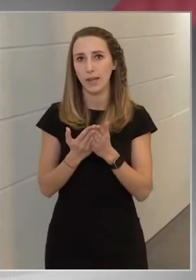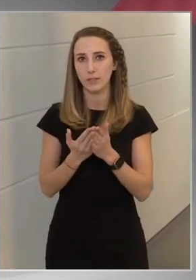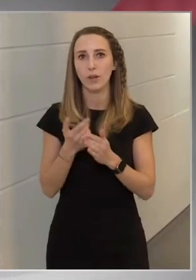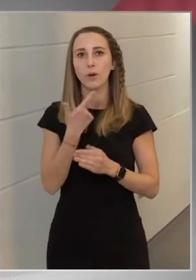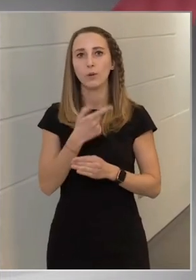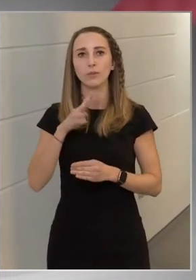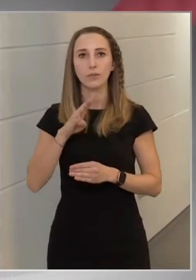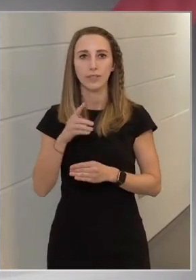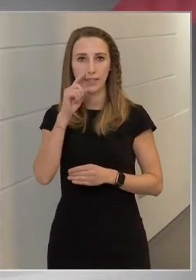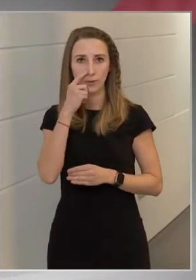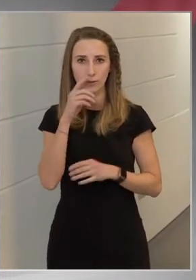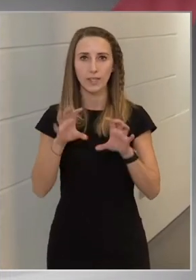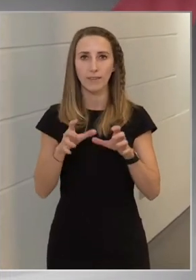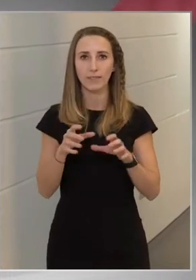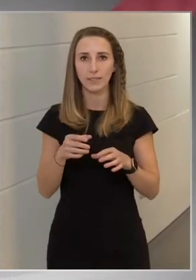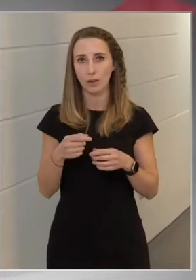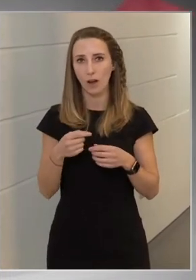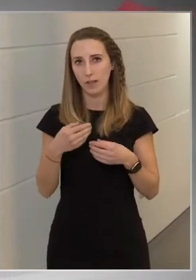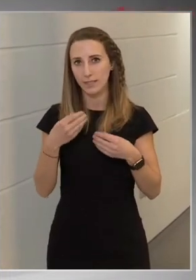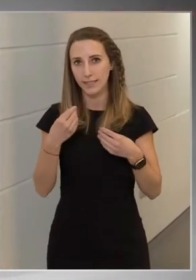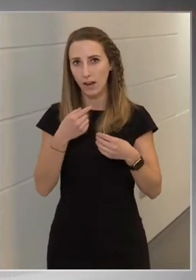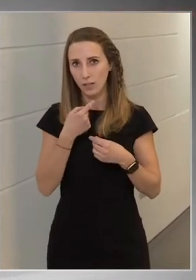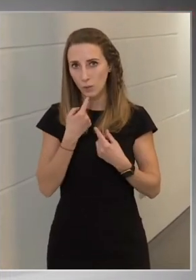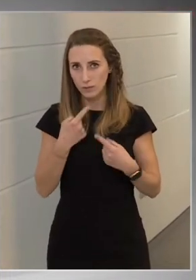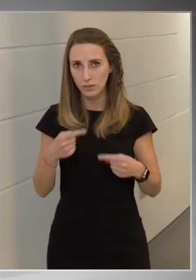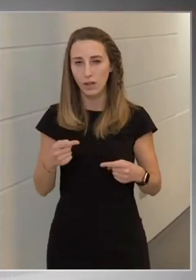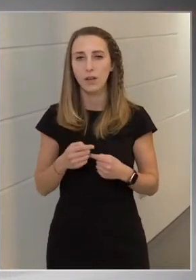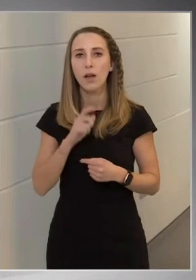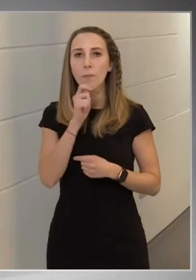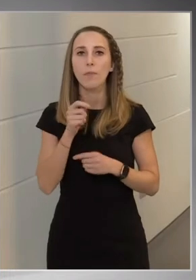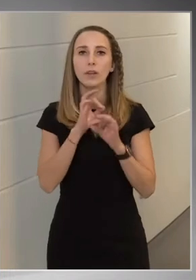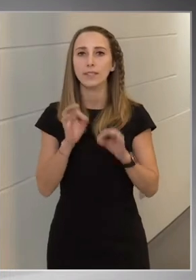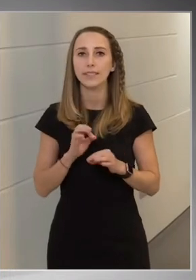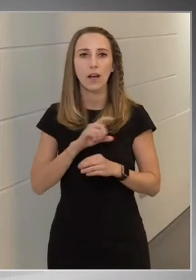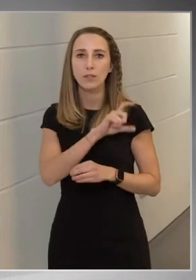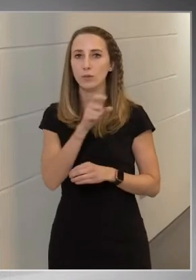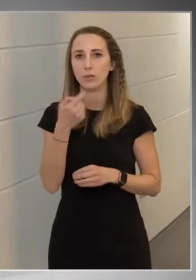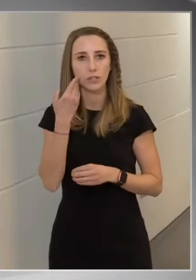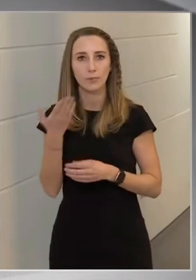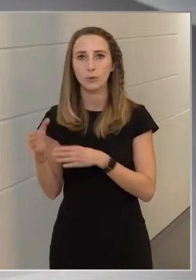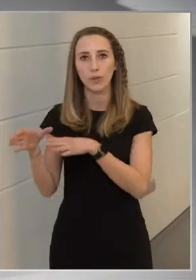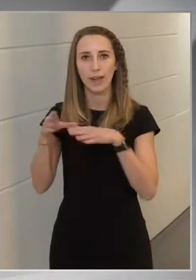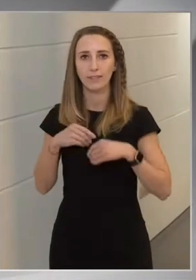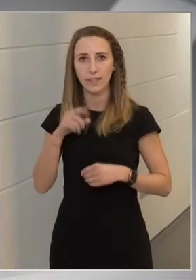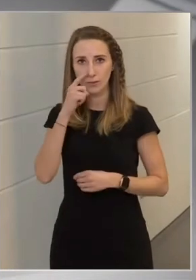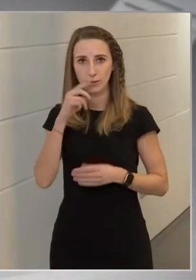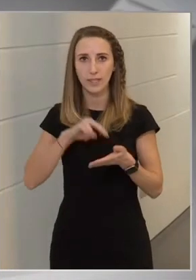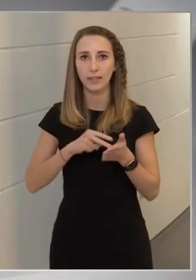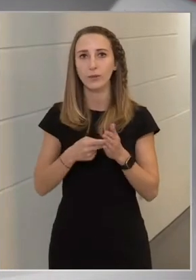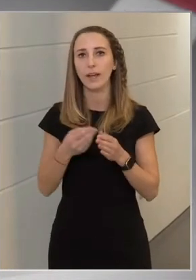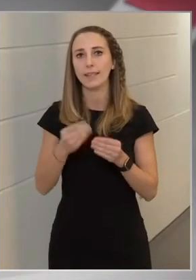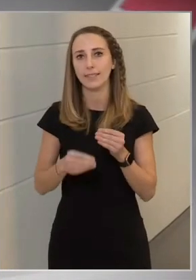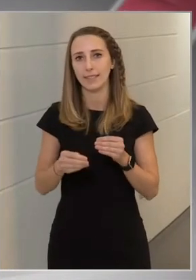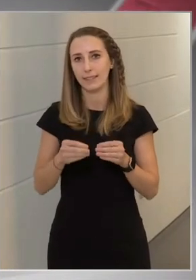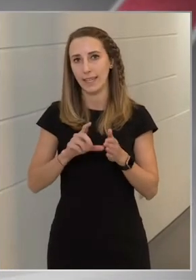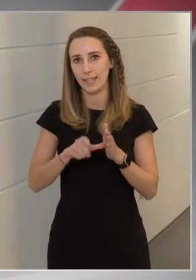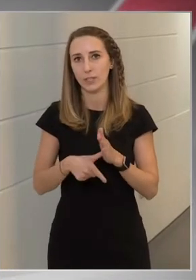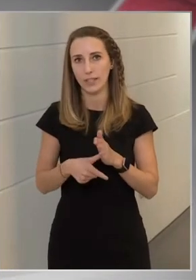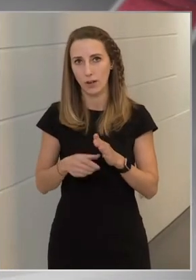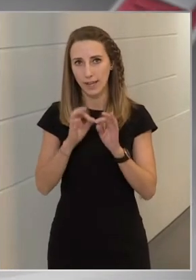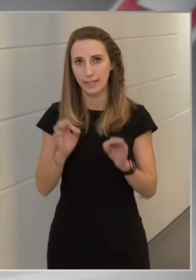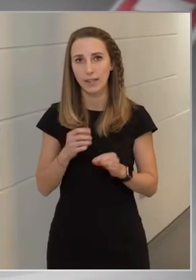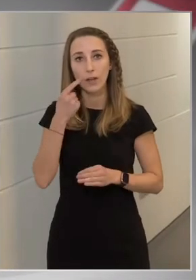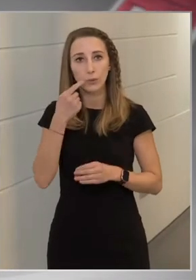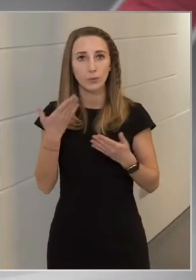24 orosz televíziónak azt nyilatkozta, hogy a magyar cég azóta sem tudja átvenni az orosz technológiát, ezért késik a gyártás. Tud-e, tesz-e